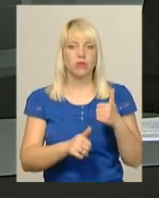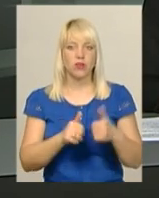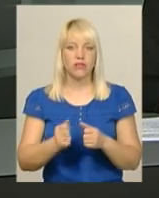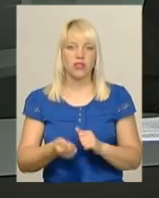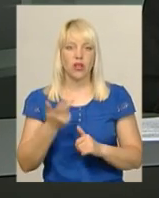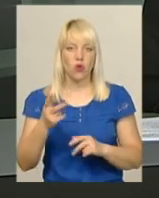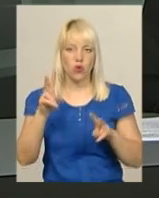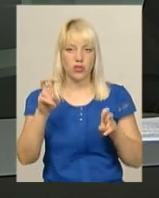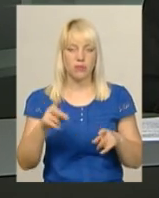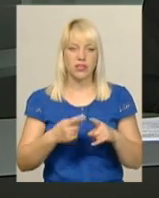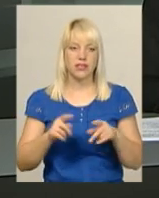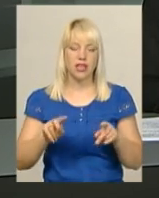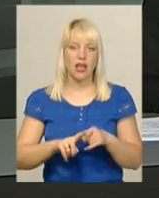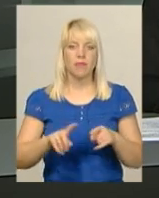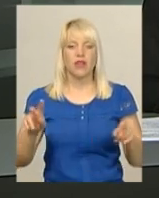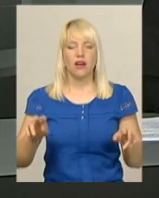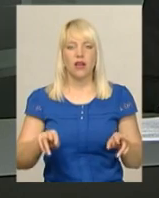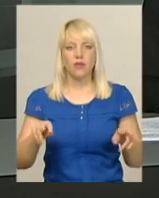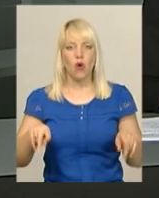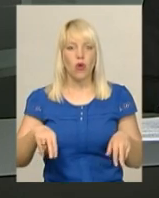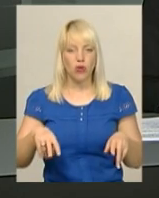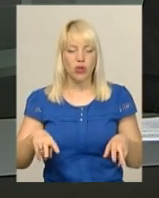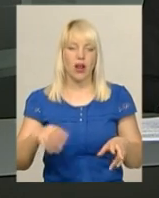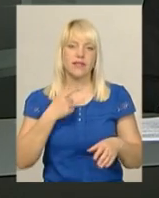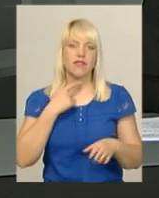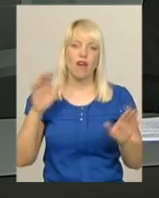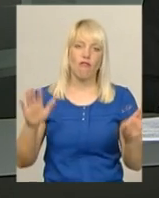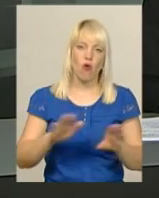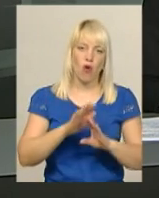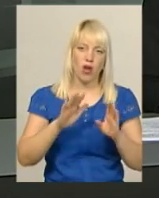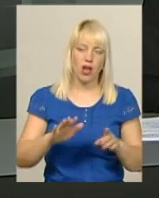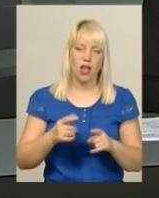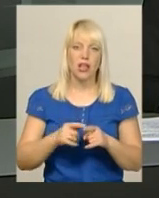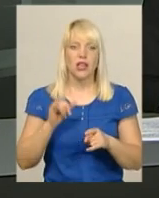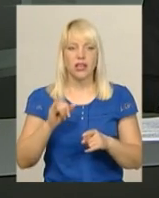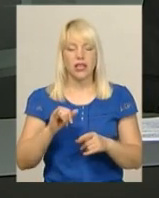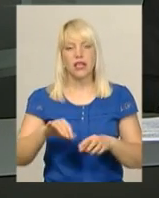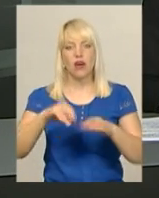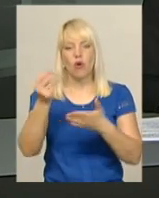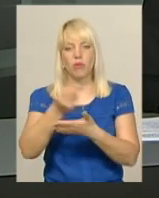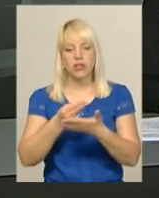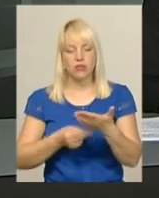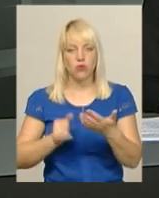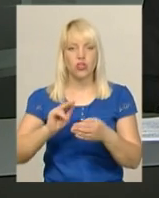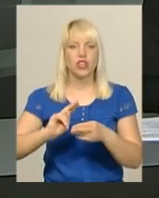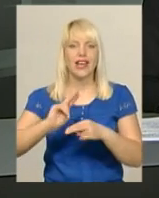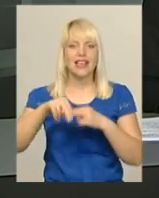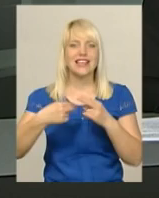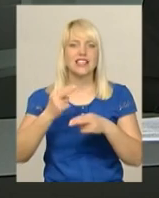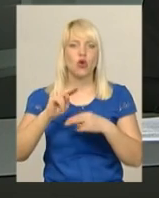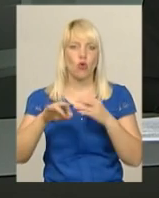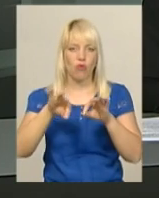кількох номінаціях – це хореографія, вокал, інструментальне мистецтво, а також образотворче та циркове. У журі цьогорічного